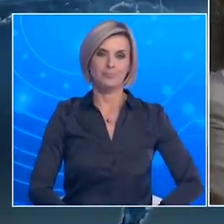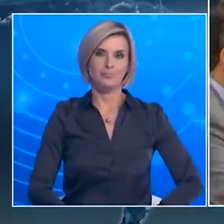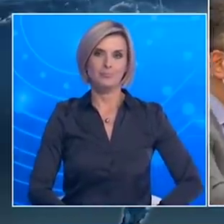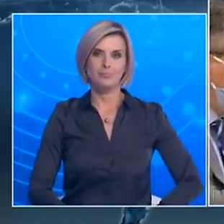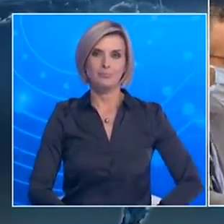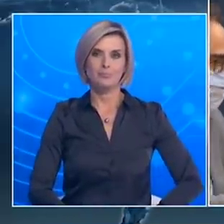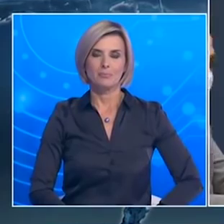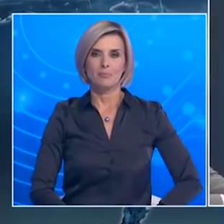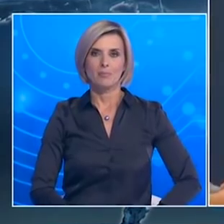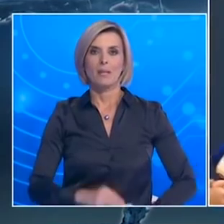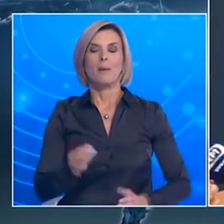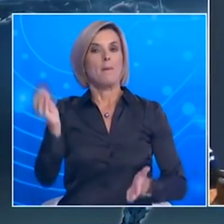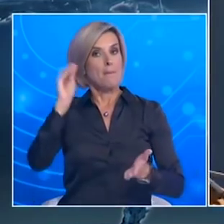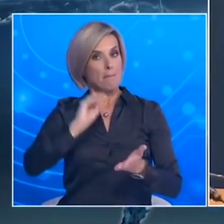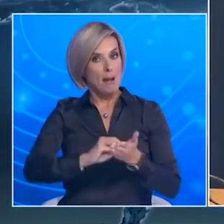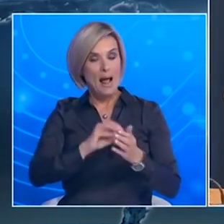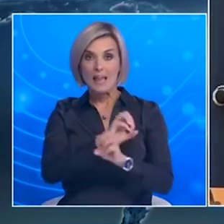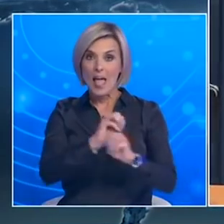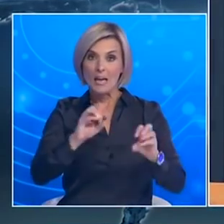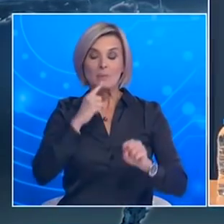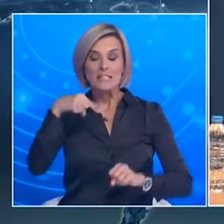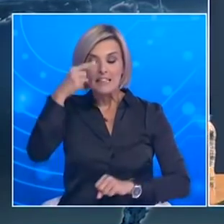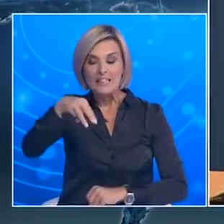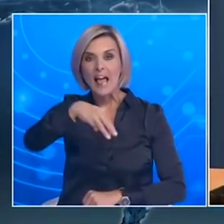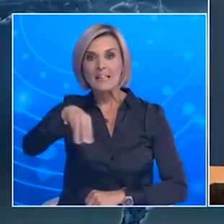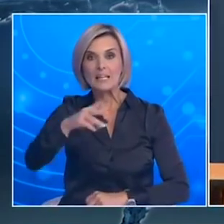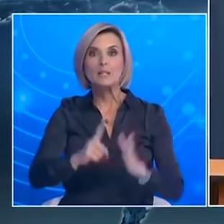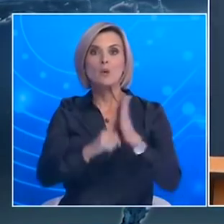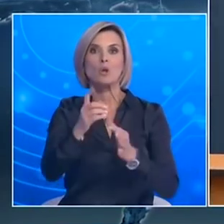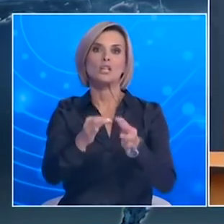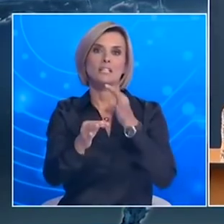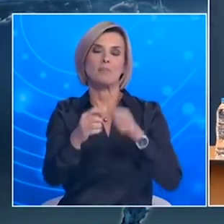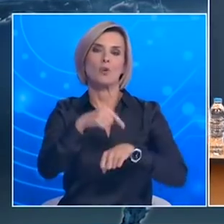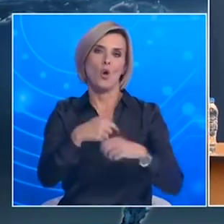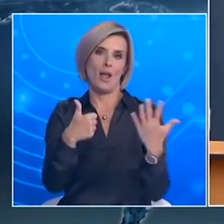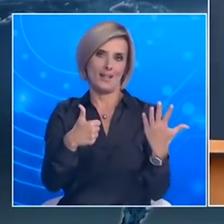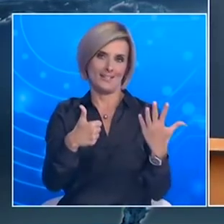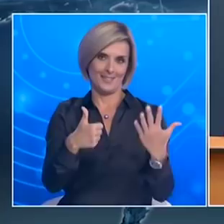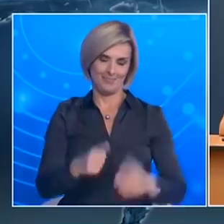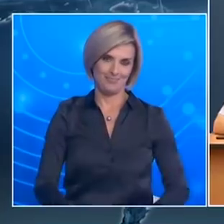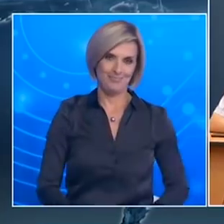Επόμενη ενημέρωση από το Υπουργείο Υγείας Την τρίτη πρότηση του εμβρίου σε έξι το αποήθουμε Σας ευχαριστούμε πολύ